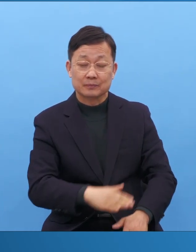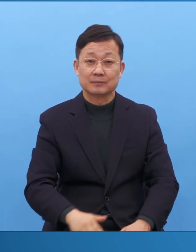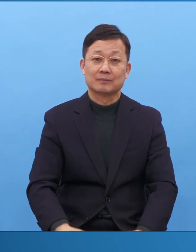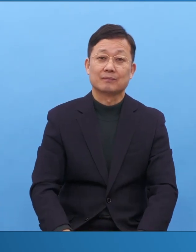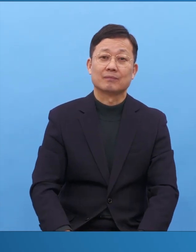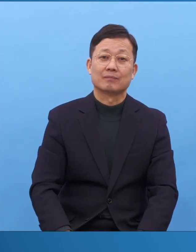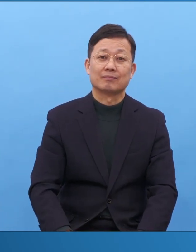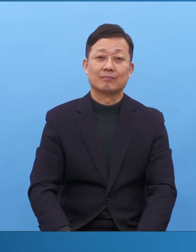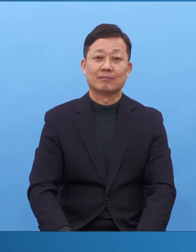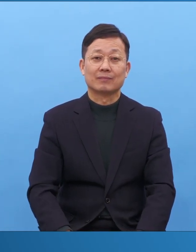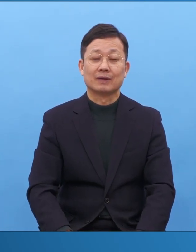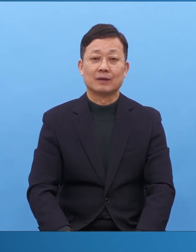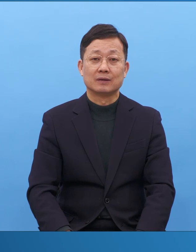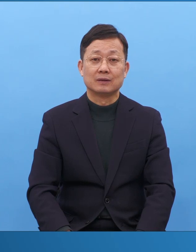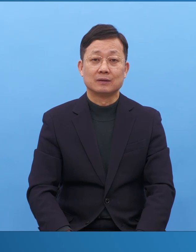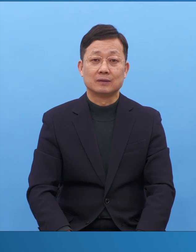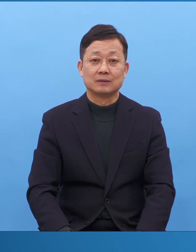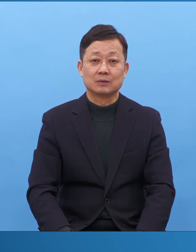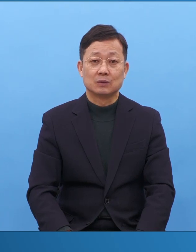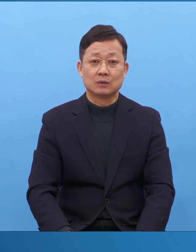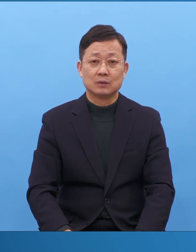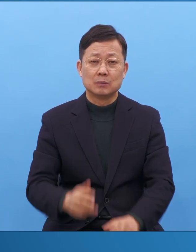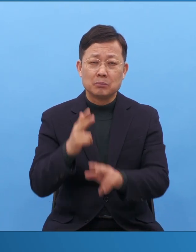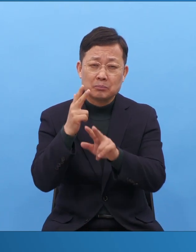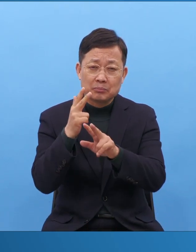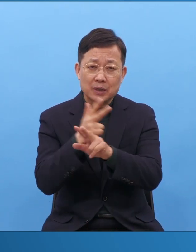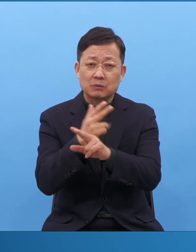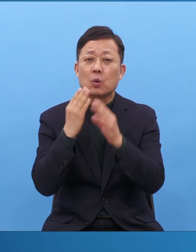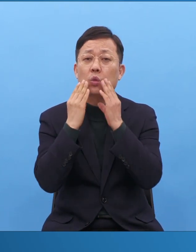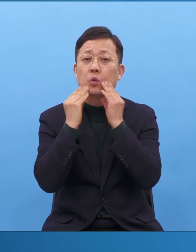그거하고 토요라는 핵심으로 한번 들어보세요.